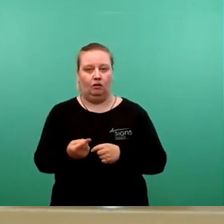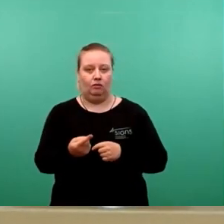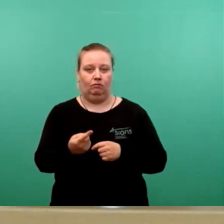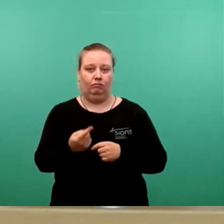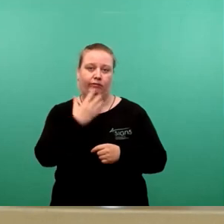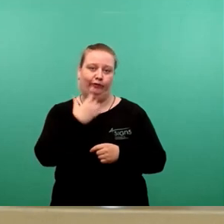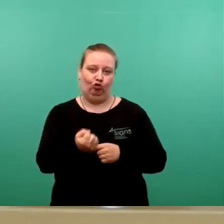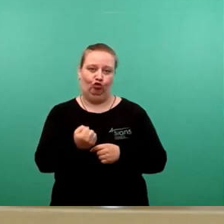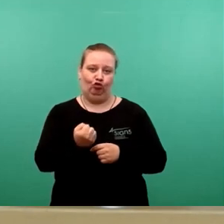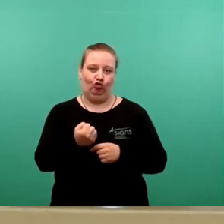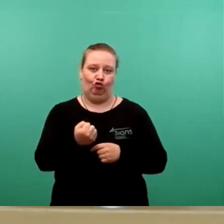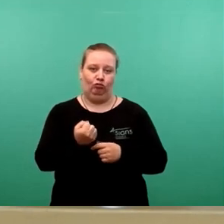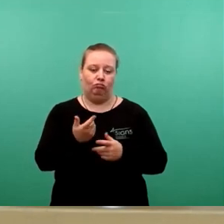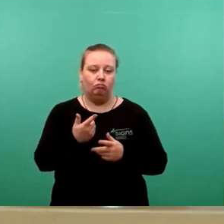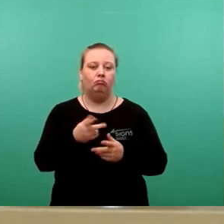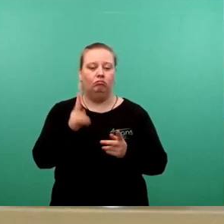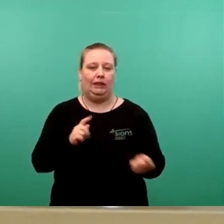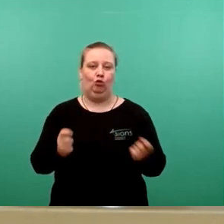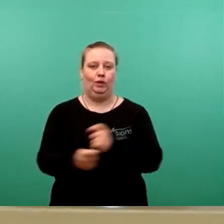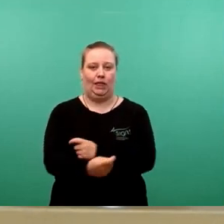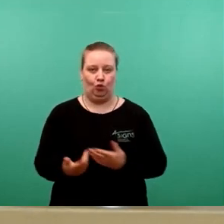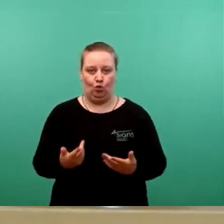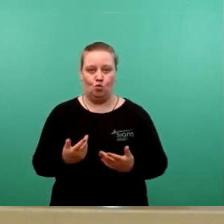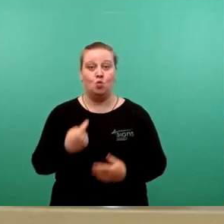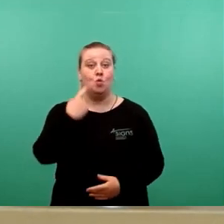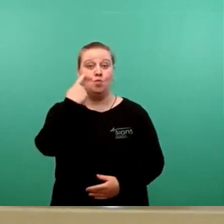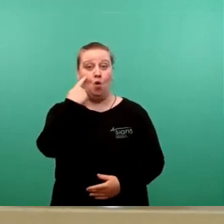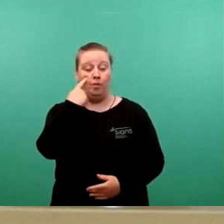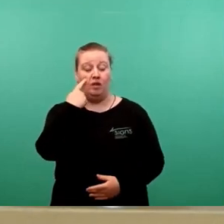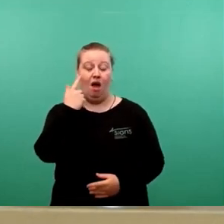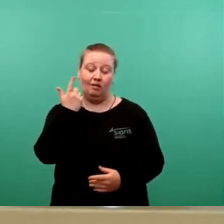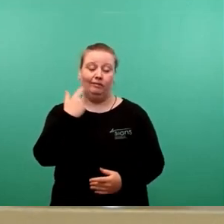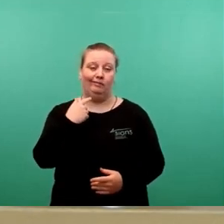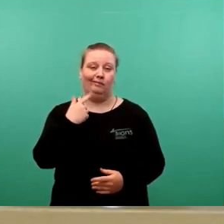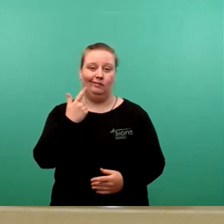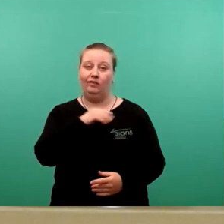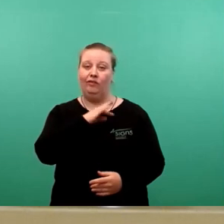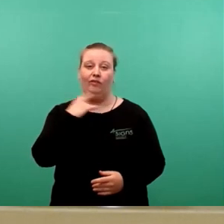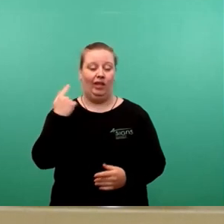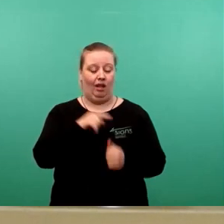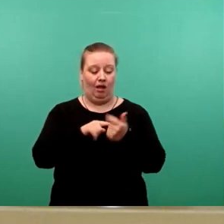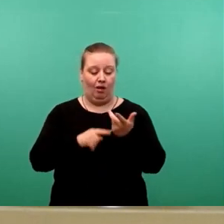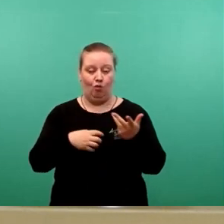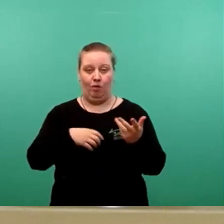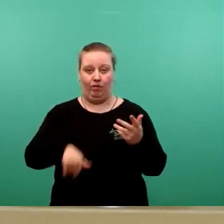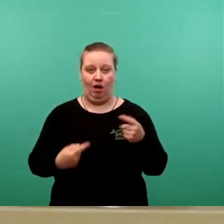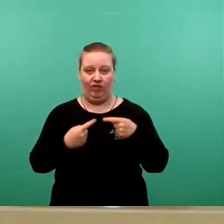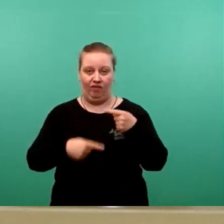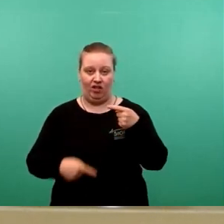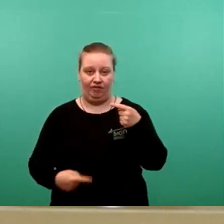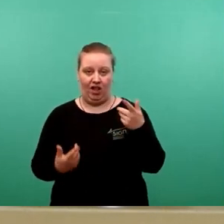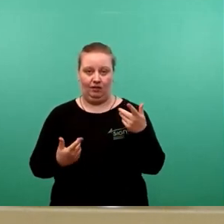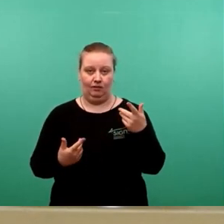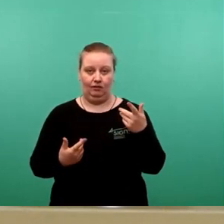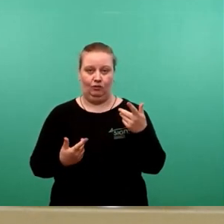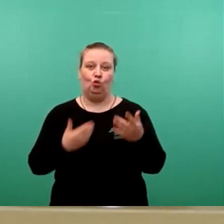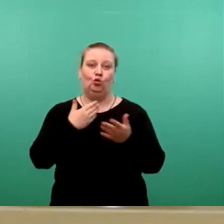in eine Umsetzung gehen können. Im Moment ist eine Deckungslücke in mehrerlei Hinsicht immer da. Und von